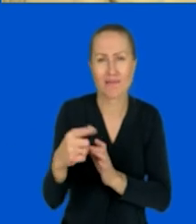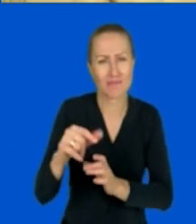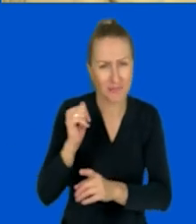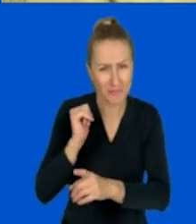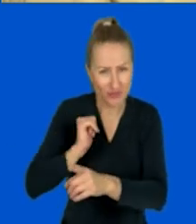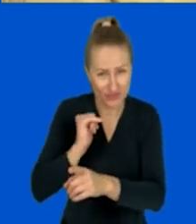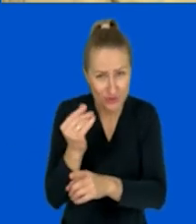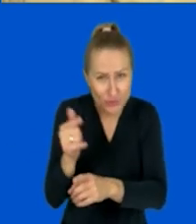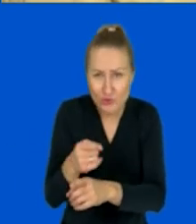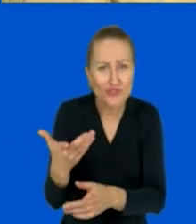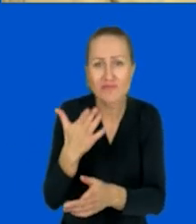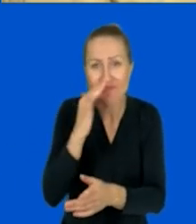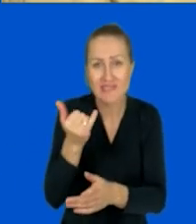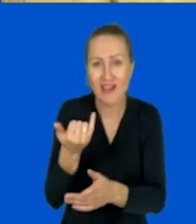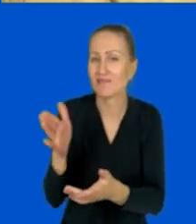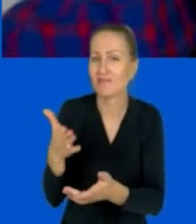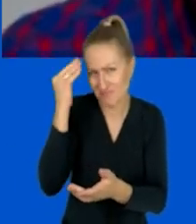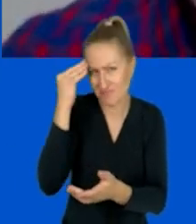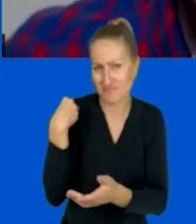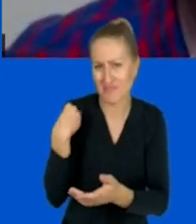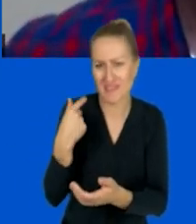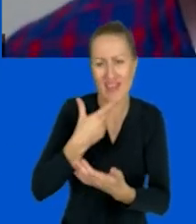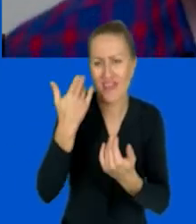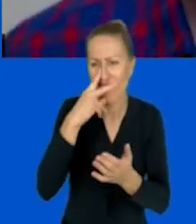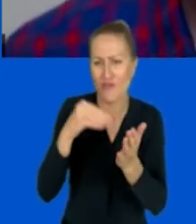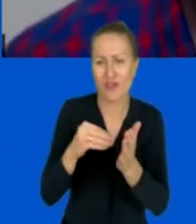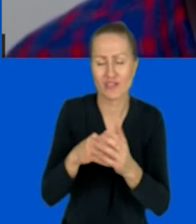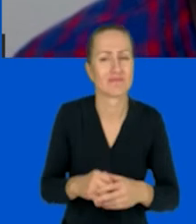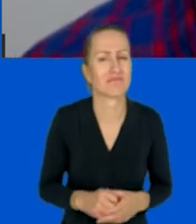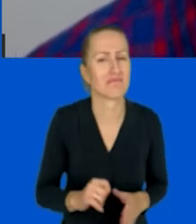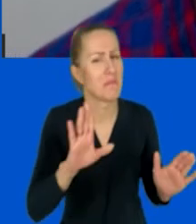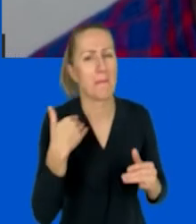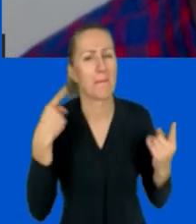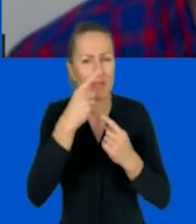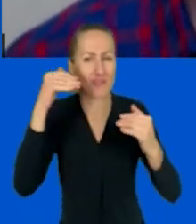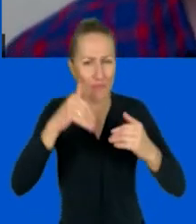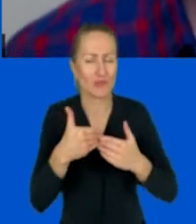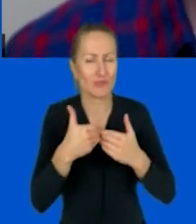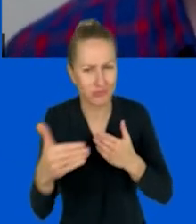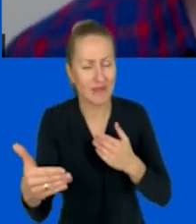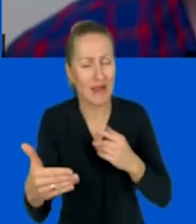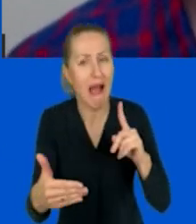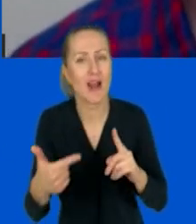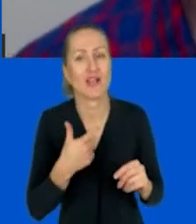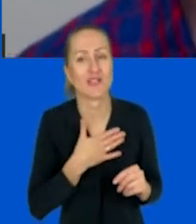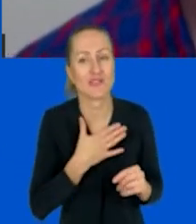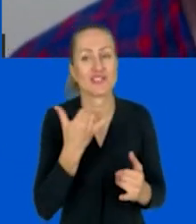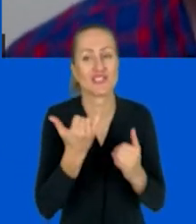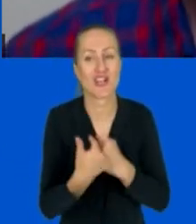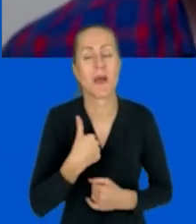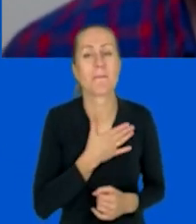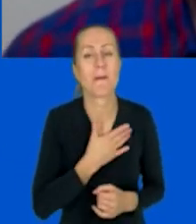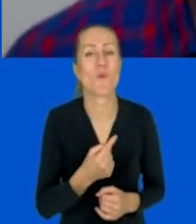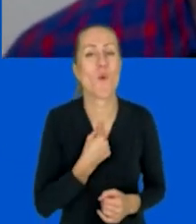poczekać chwilę? Daj mi sygnał, bo nie mam doświadczenia. Wiesz co, myślę, że możemy jechać do przodu, ale z drugiej strony też, skoro jestem przy głosie, to